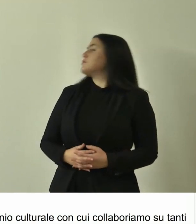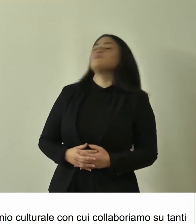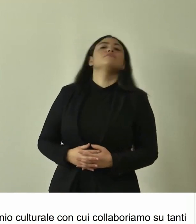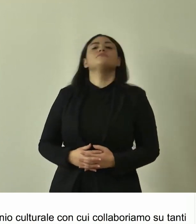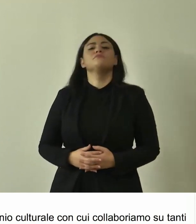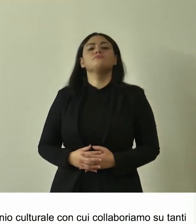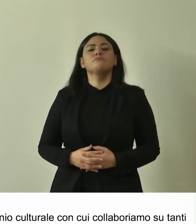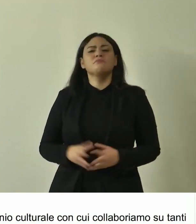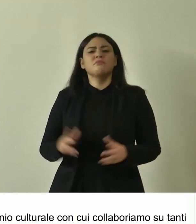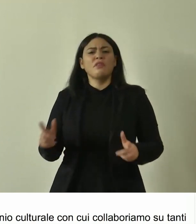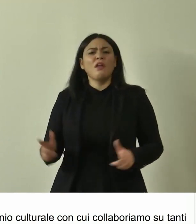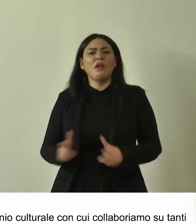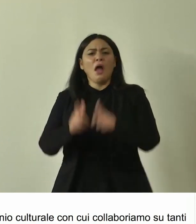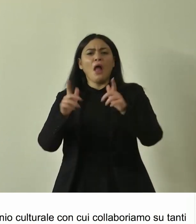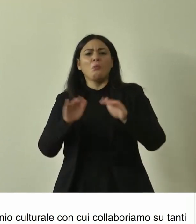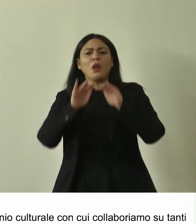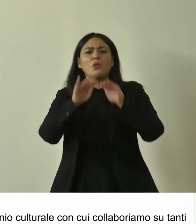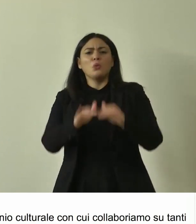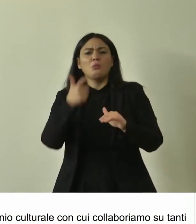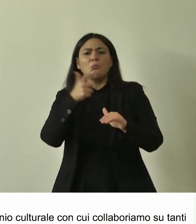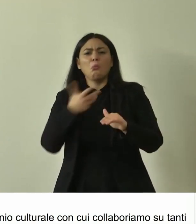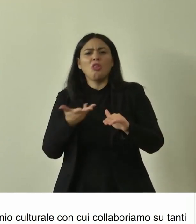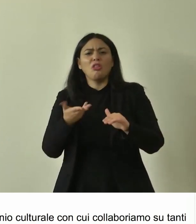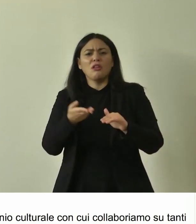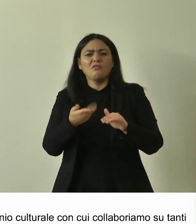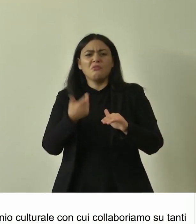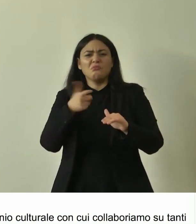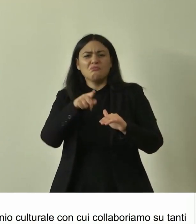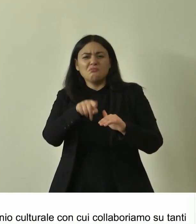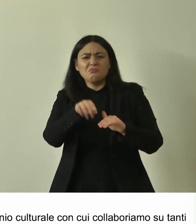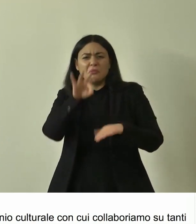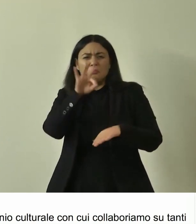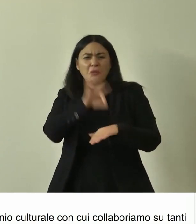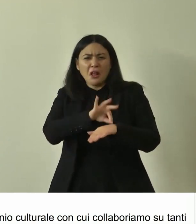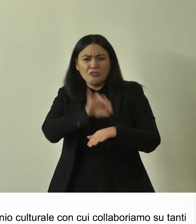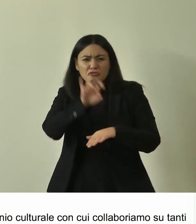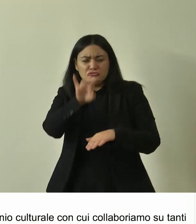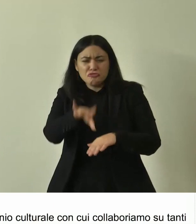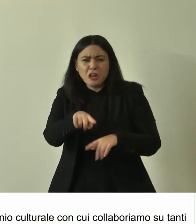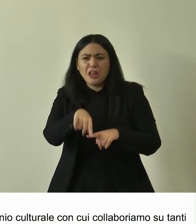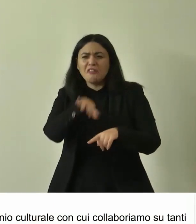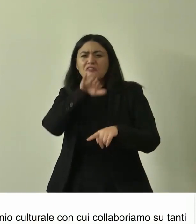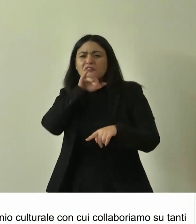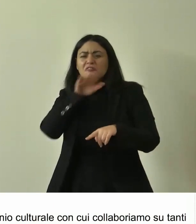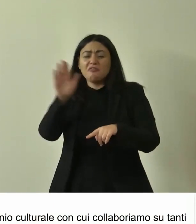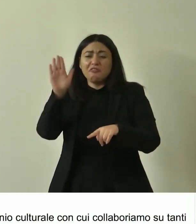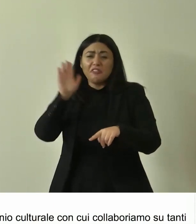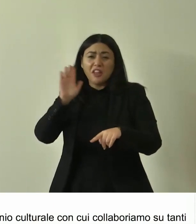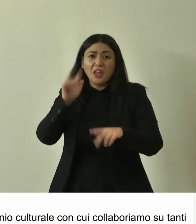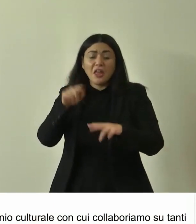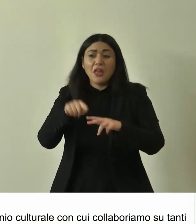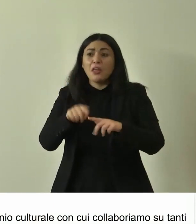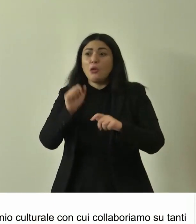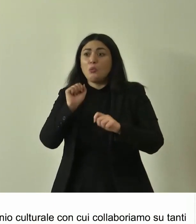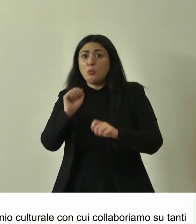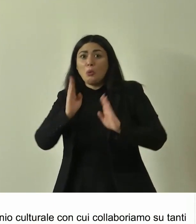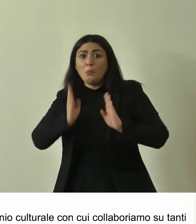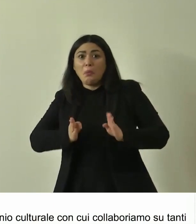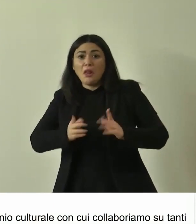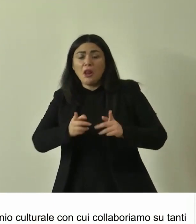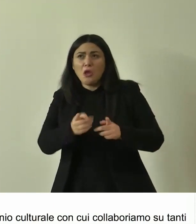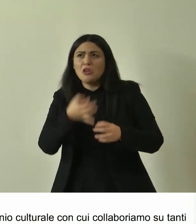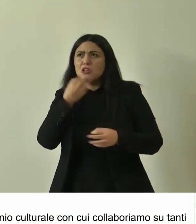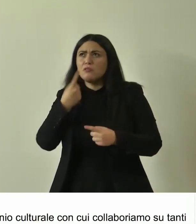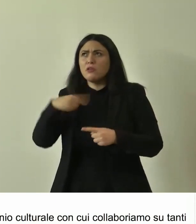queste piante visto che sono malate vecchie a volte pericolose quindi qualcuno si può nel tema ma perché le